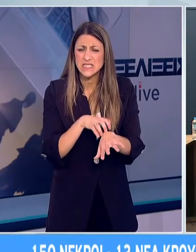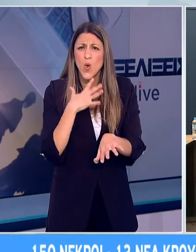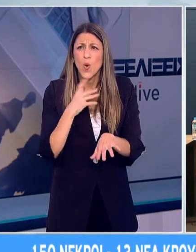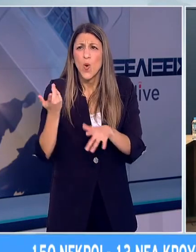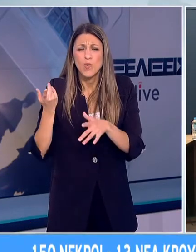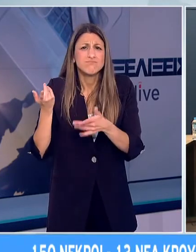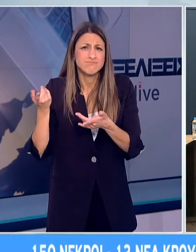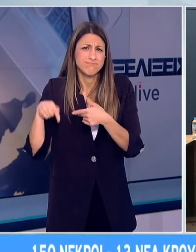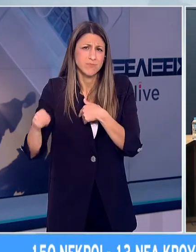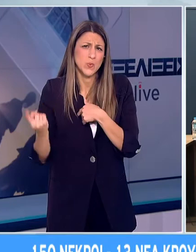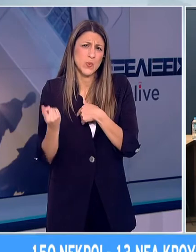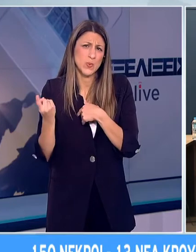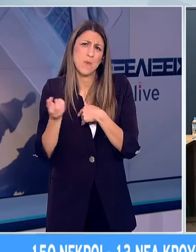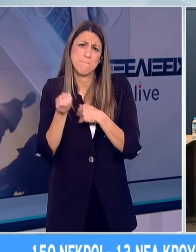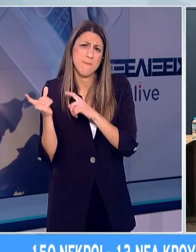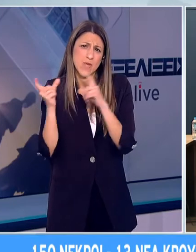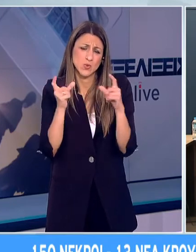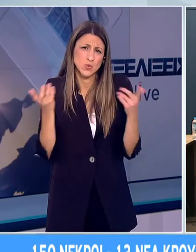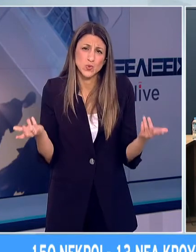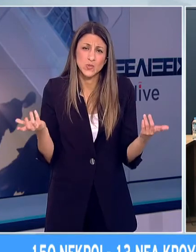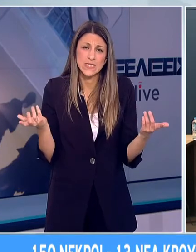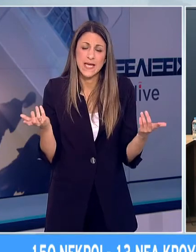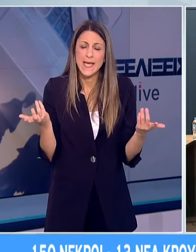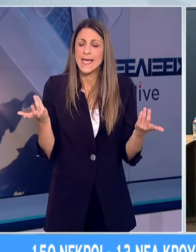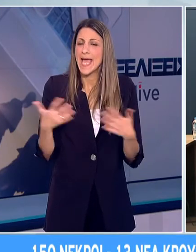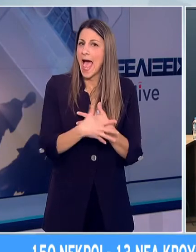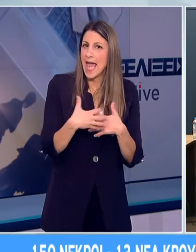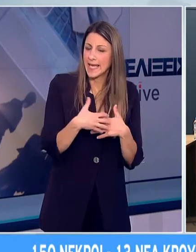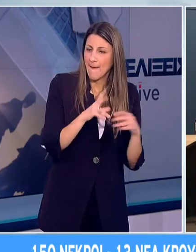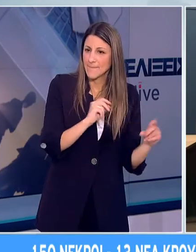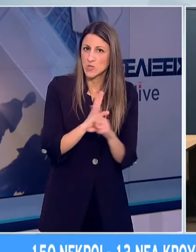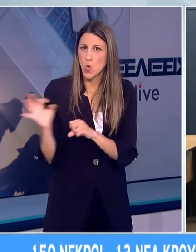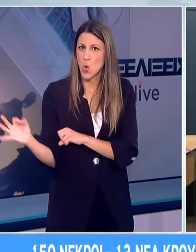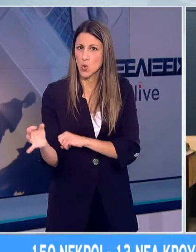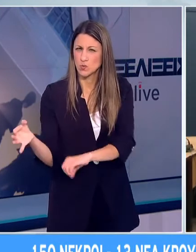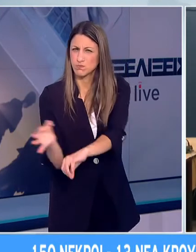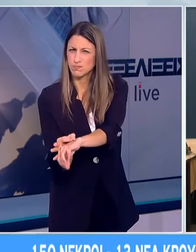μοιάζουν με αυτά του κορονοϊού. Τι θα μπορούσαμε να πούμε στον κόσμο για να τον καθίσυχάσουμε.